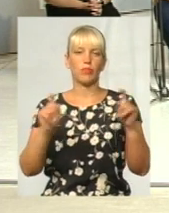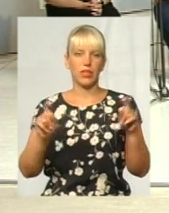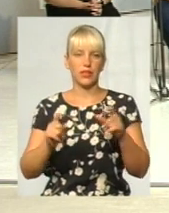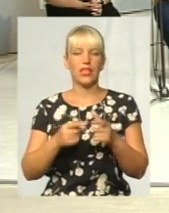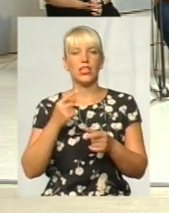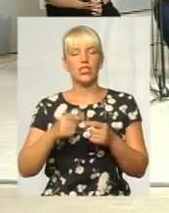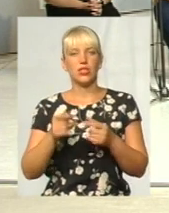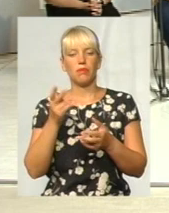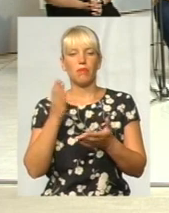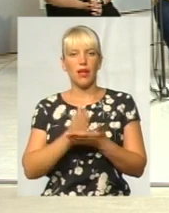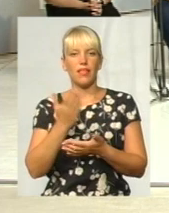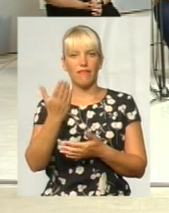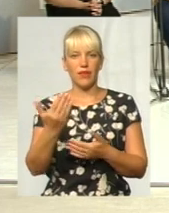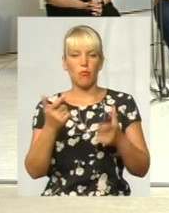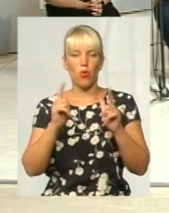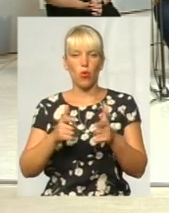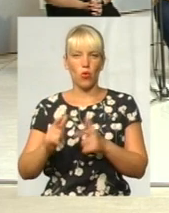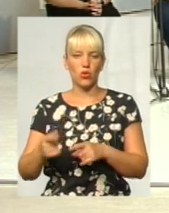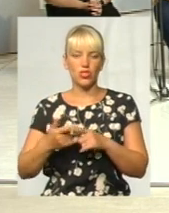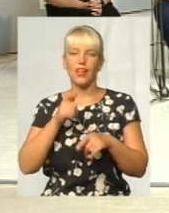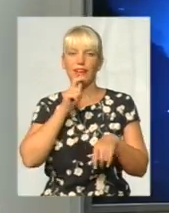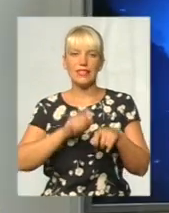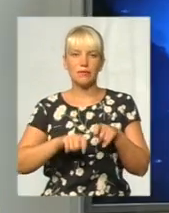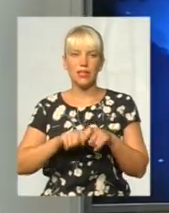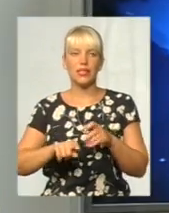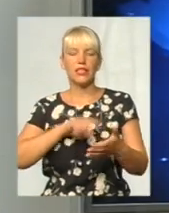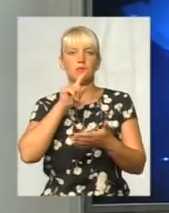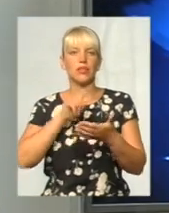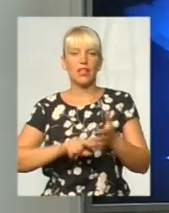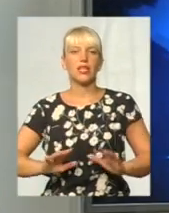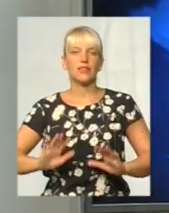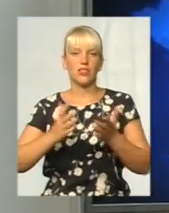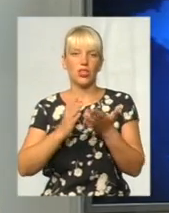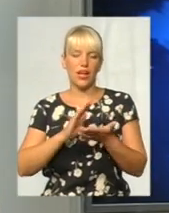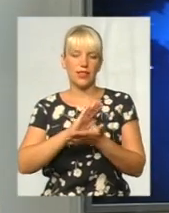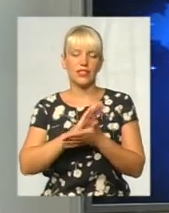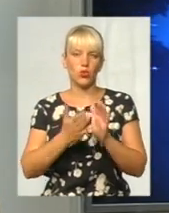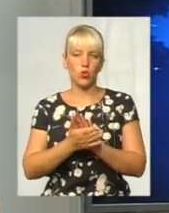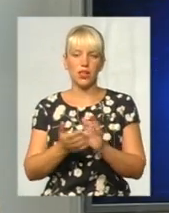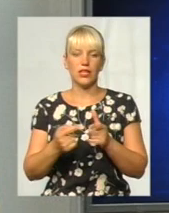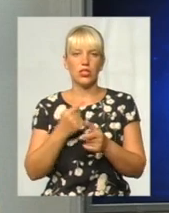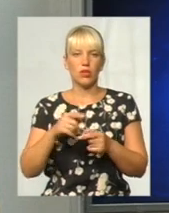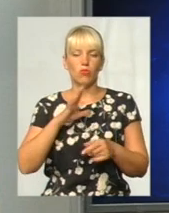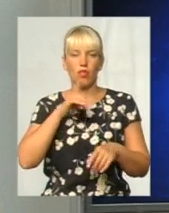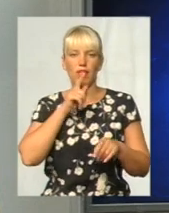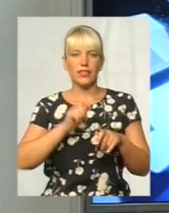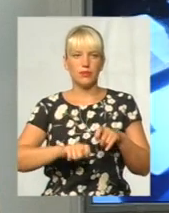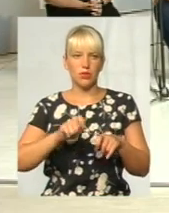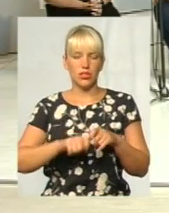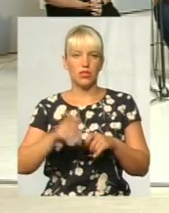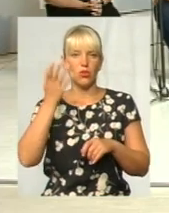чи мали ви погодження експертів з питань надзвичайних ситуацій, чи проходила будову експертизу, коли… По-Львову, нам